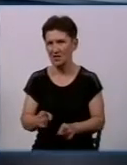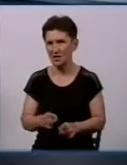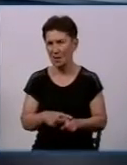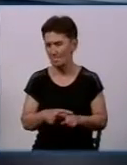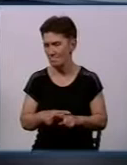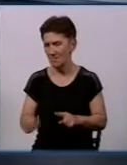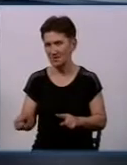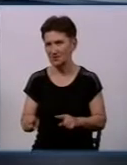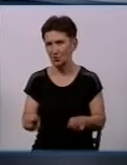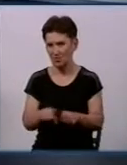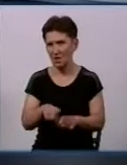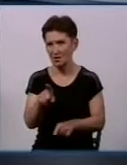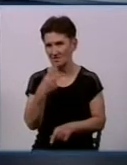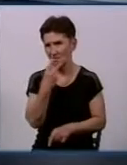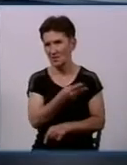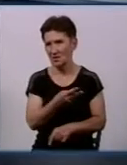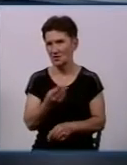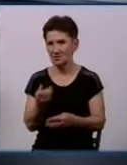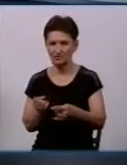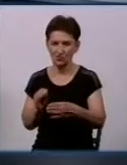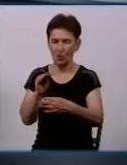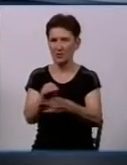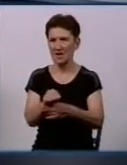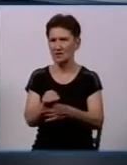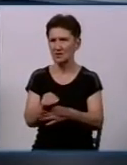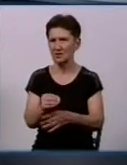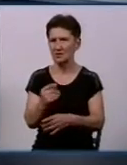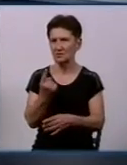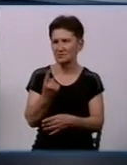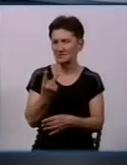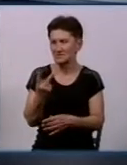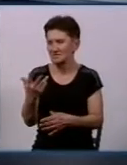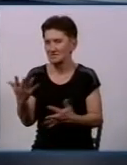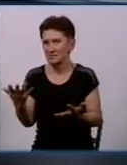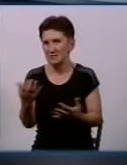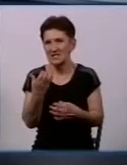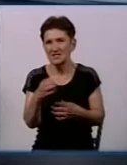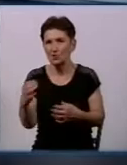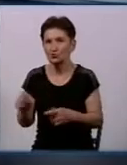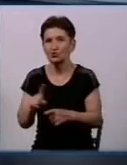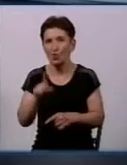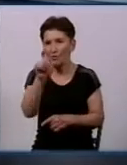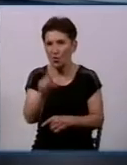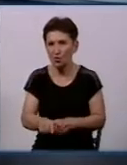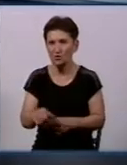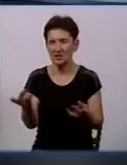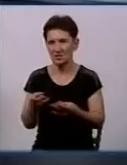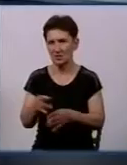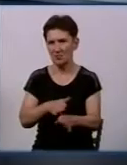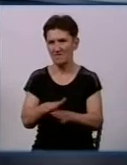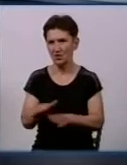як ми побачили. Ну, додати певні там секунди, які потрібно людині, яка виконує цей норматив.